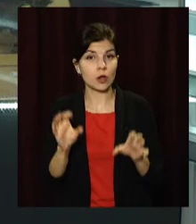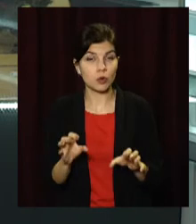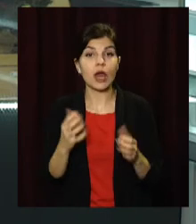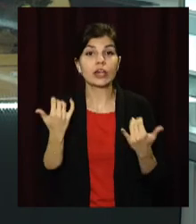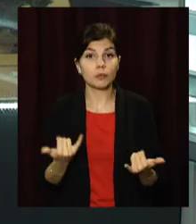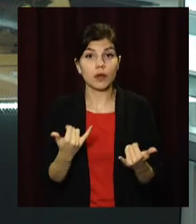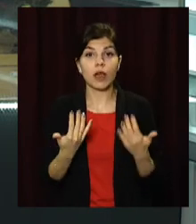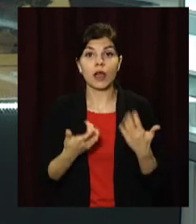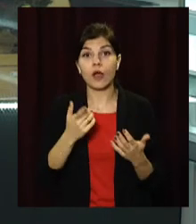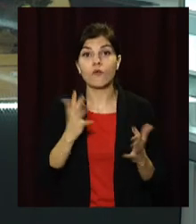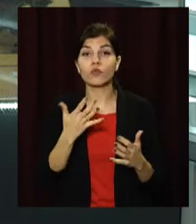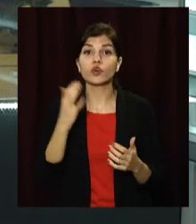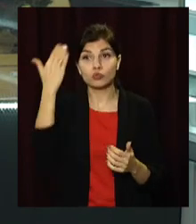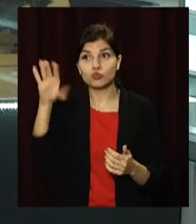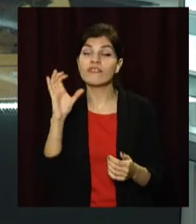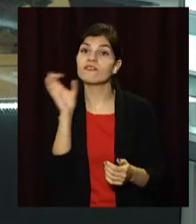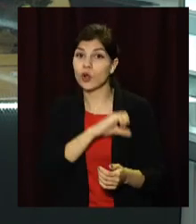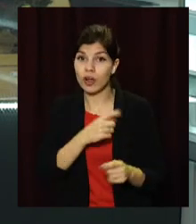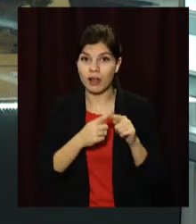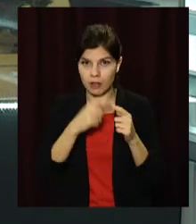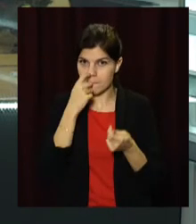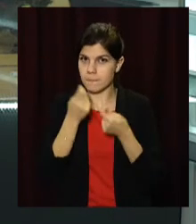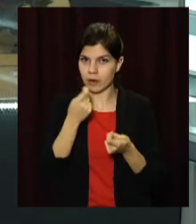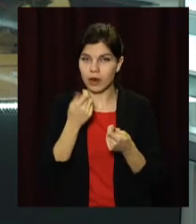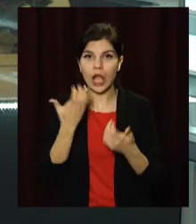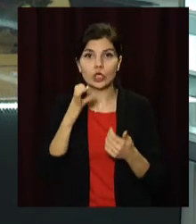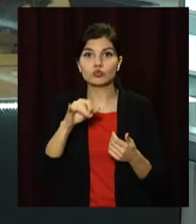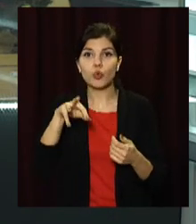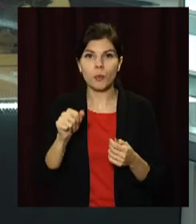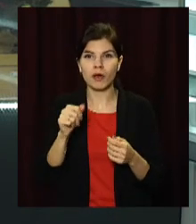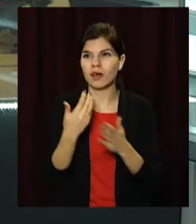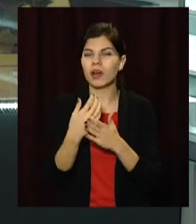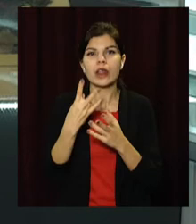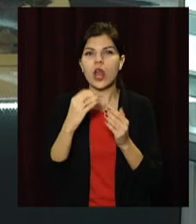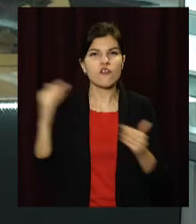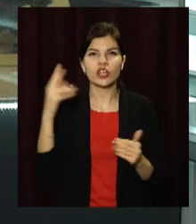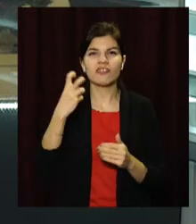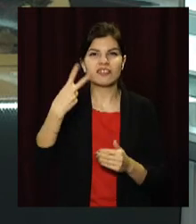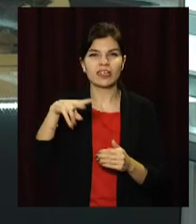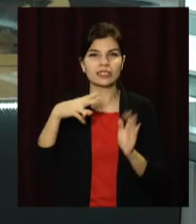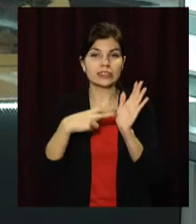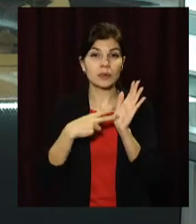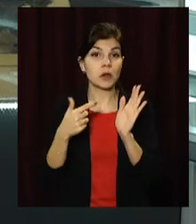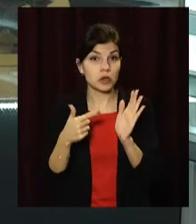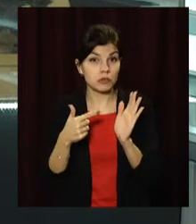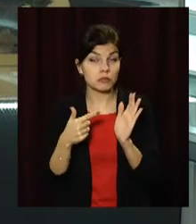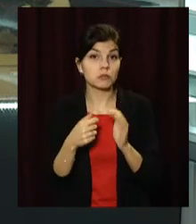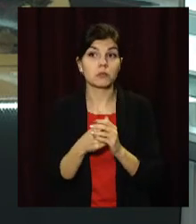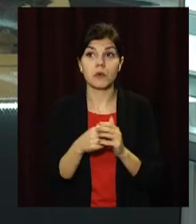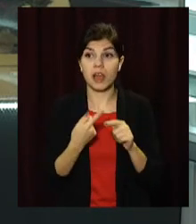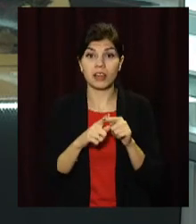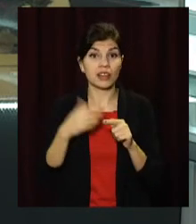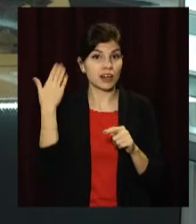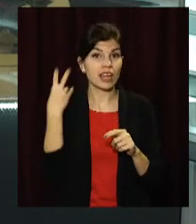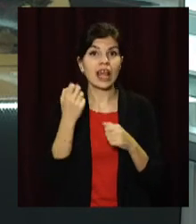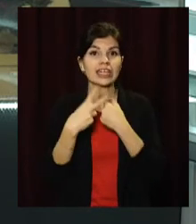Відтепер викрадення чужого майна вважається дрібним, якщо його сума не перевищує 227 гривень. Раніше ця цифра була меншою